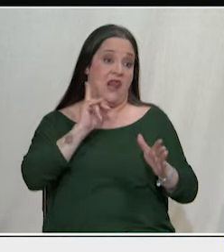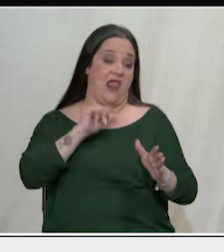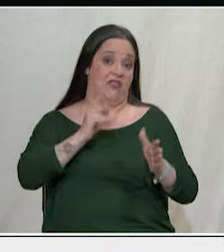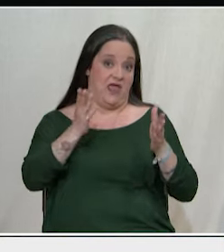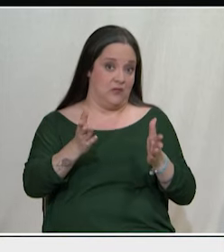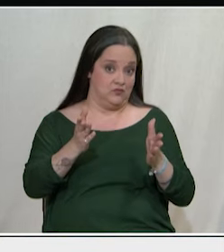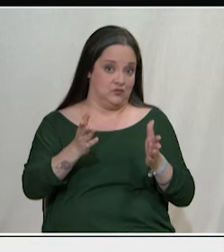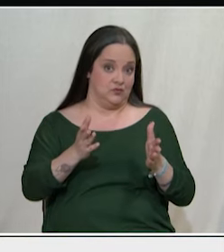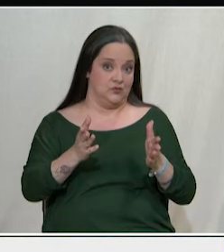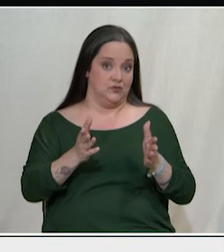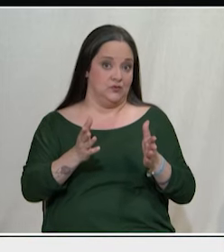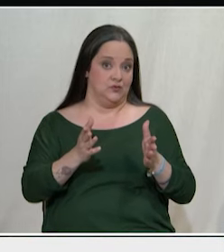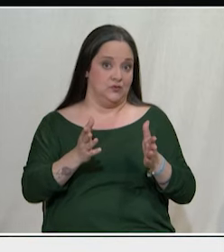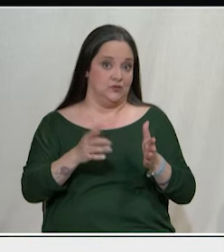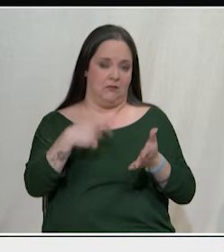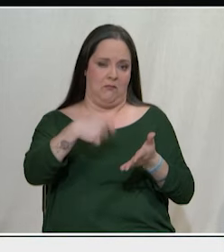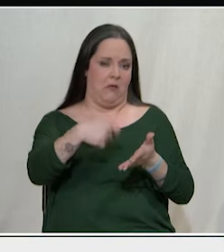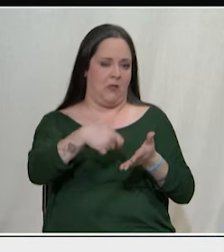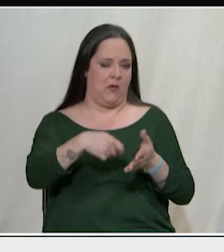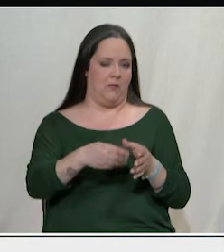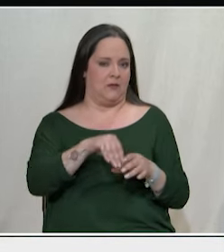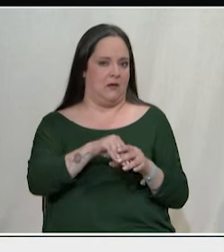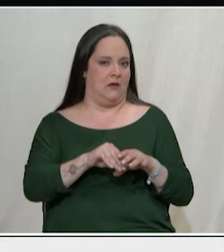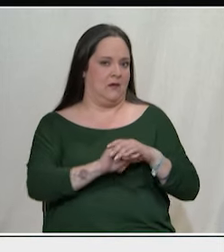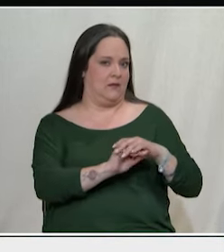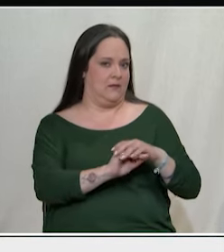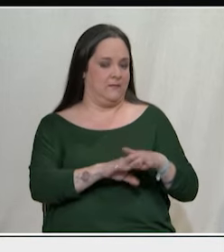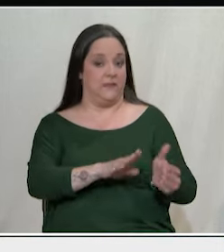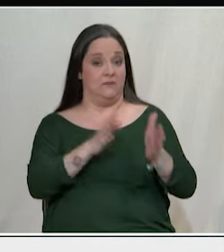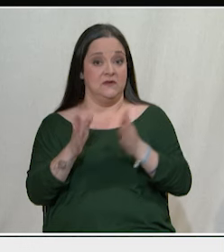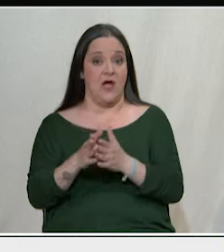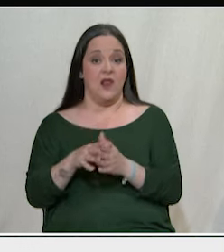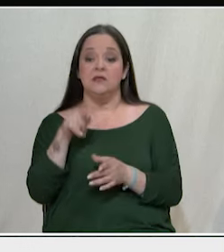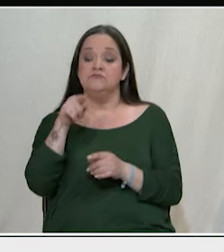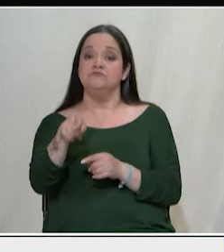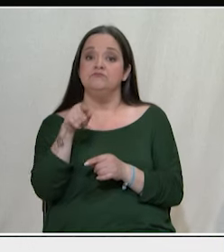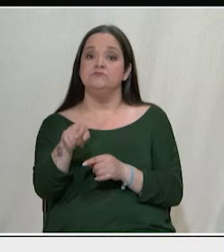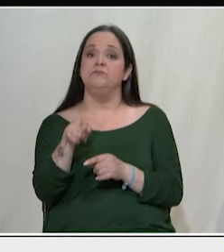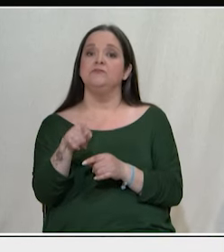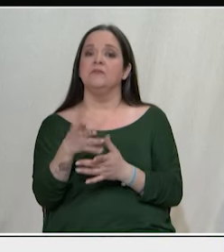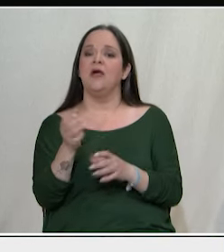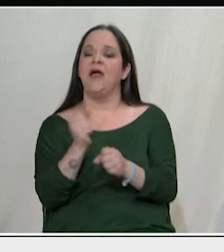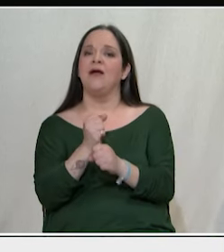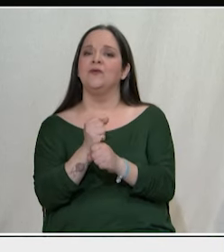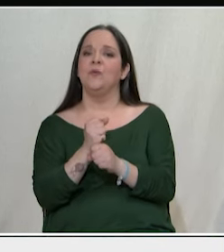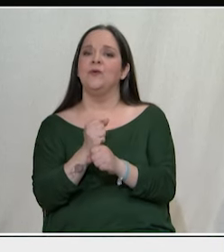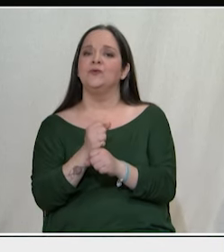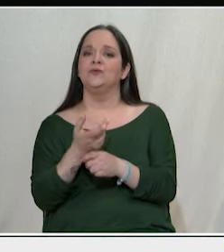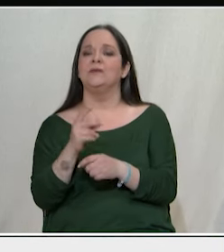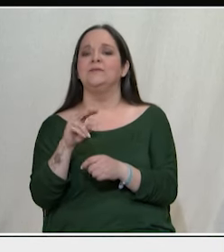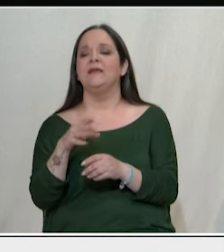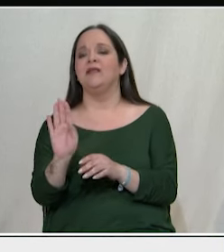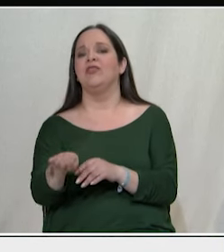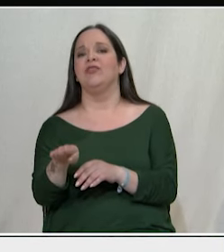και παράνομους για να πέφτουν τα μεροκάματα και από την άλλη στιγματισμένους σαν εργαζόμενους και πολίτες δεύτερης